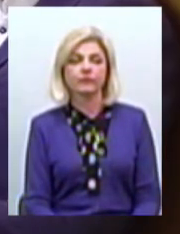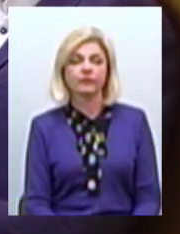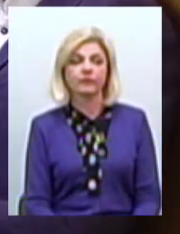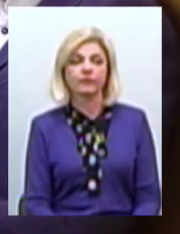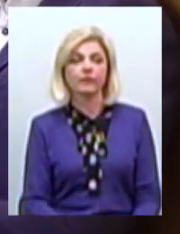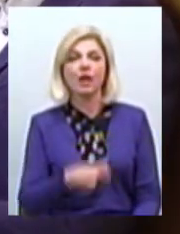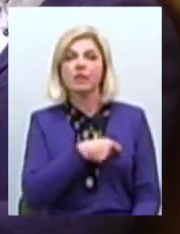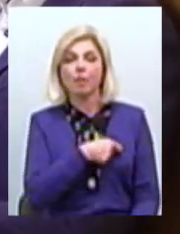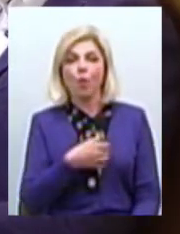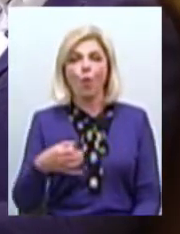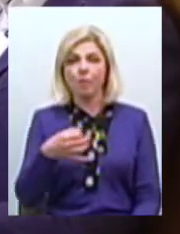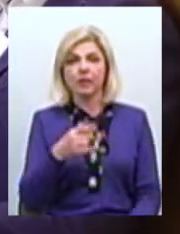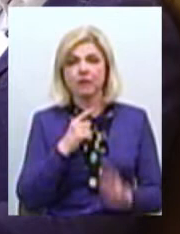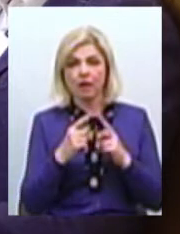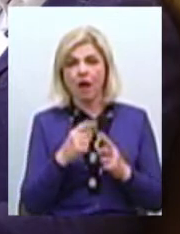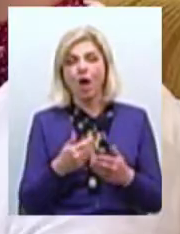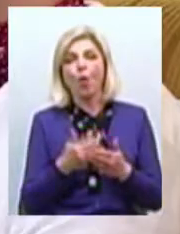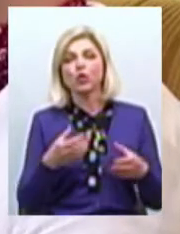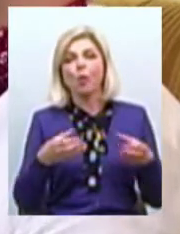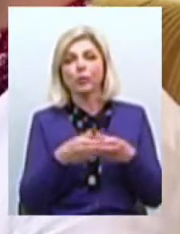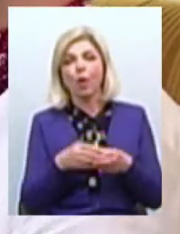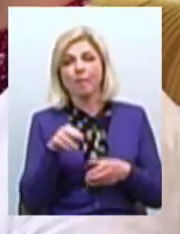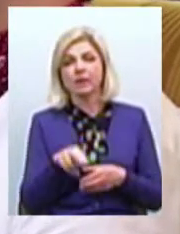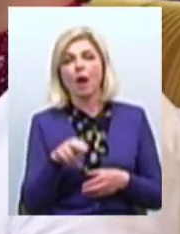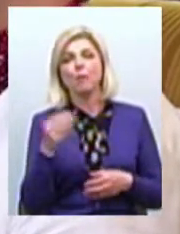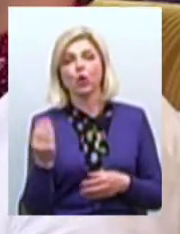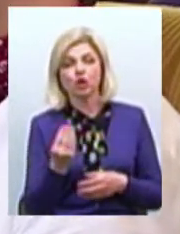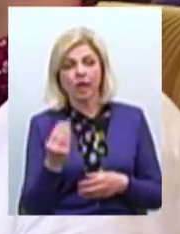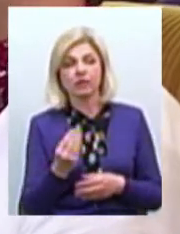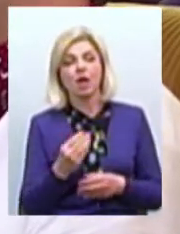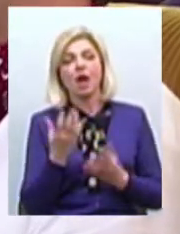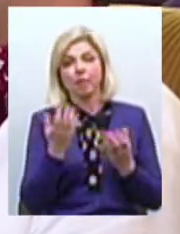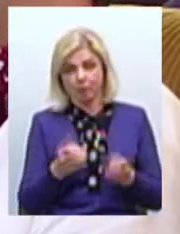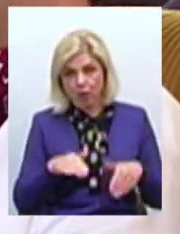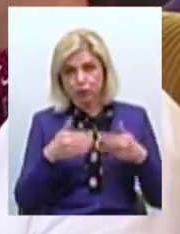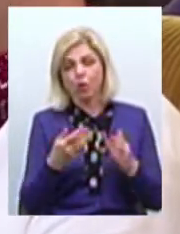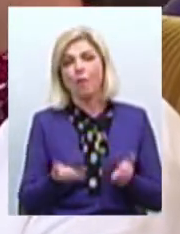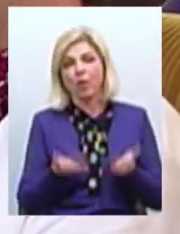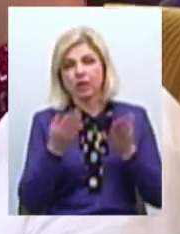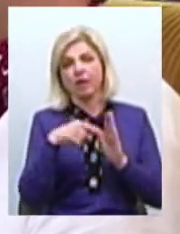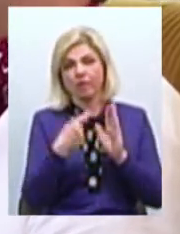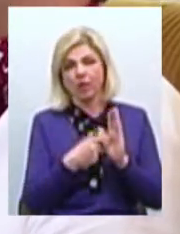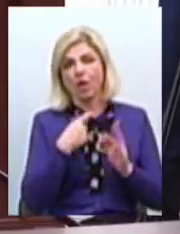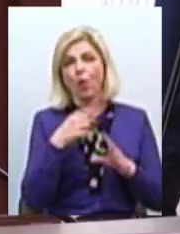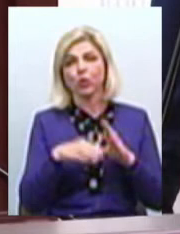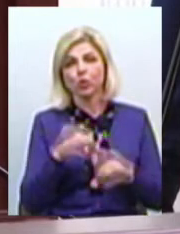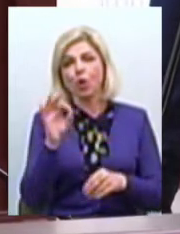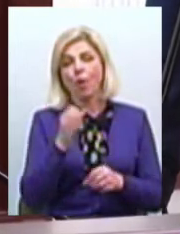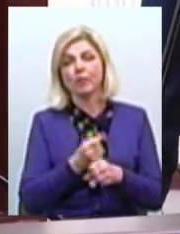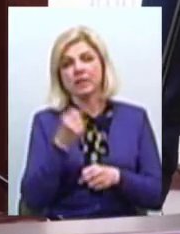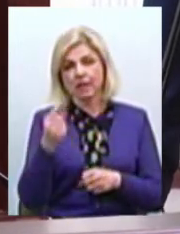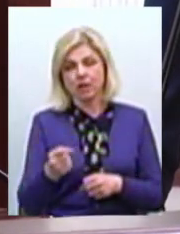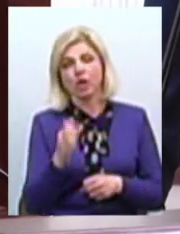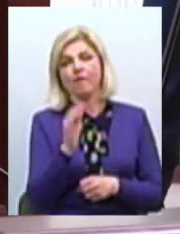Депутат обласної ради від блоку Петра Порошенка Сергій Чорний запропонував ще раз поставити на голосування питання про призначення Федора Барни директором